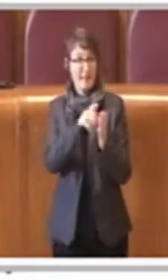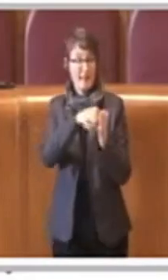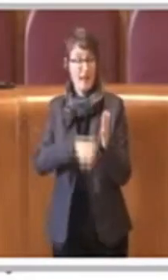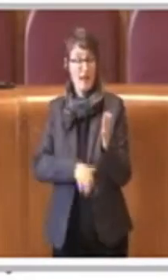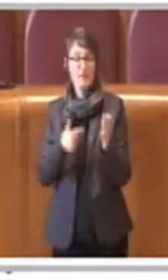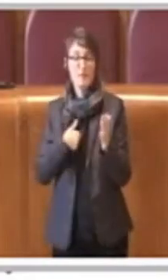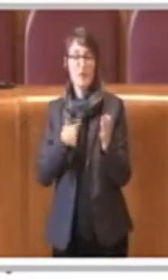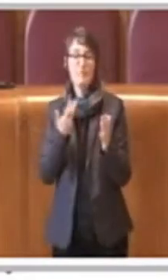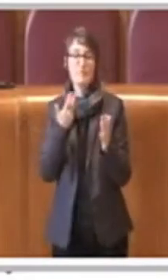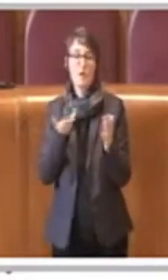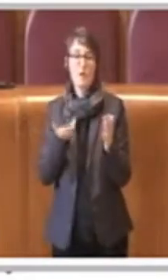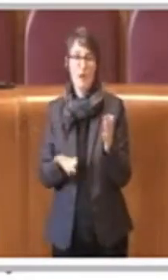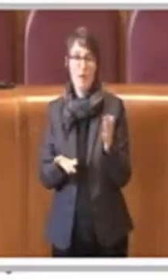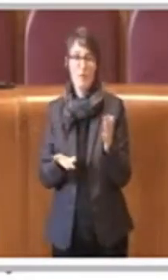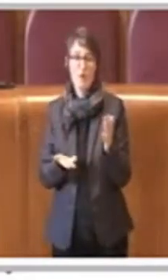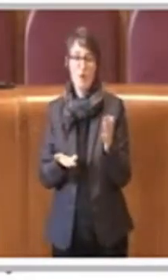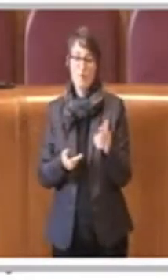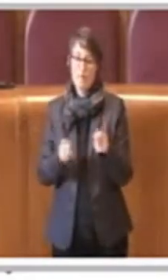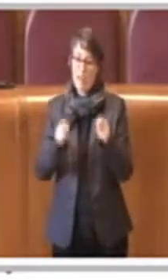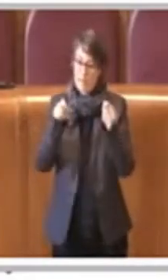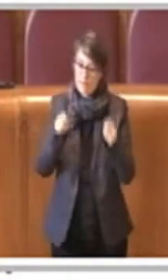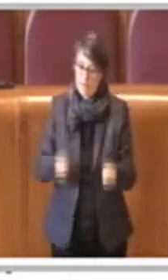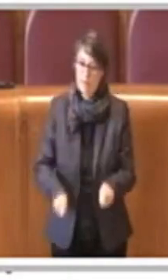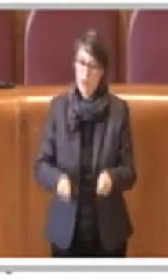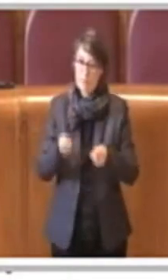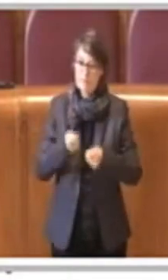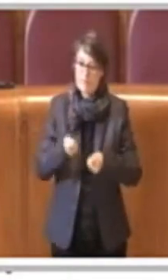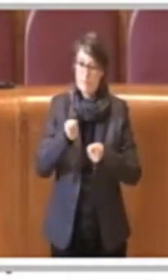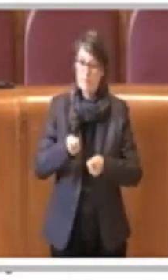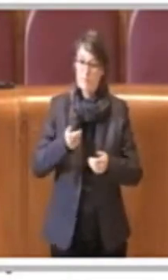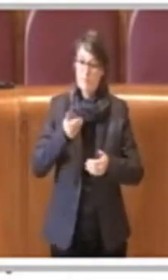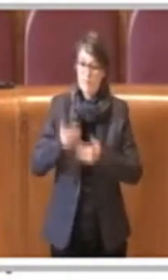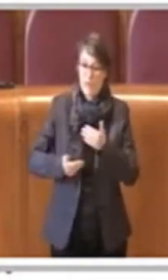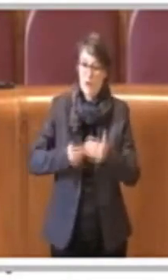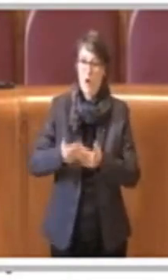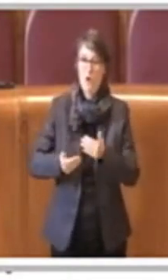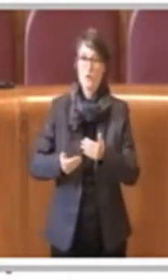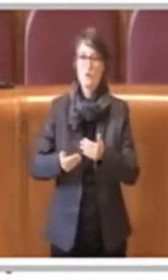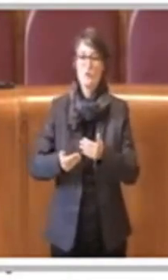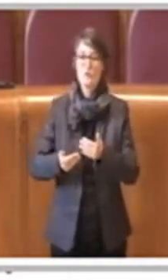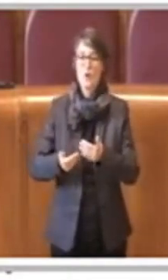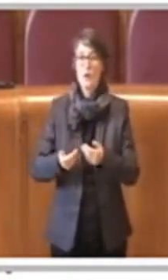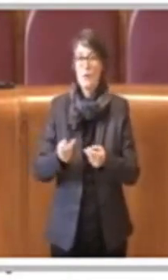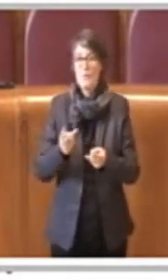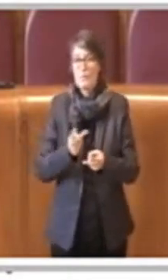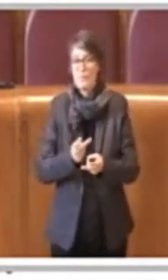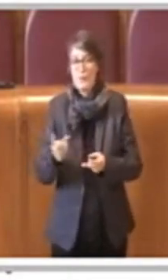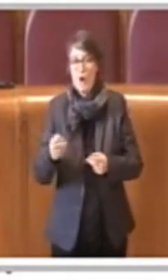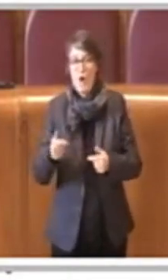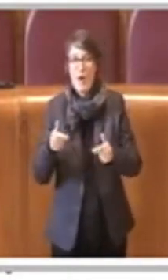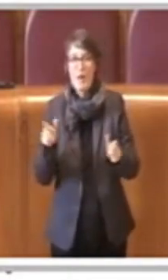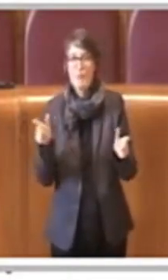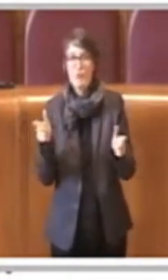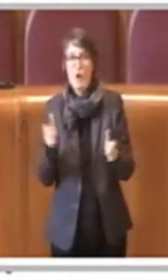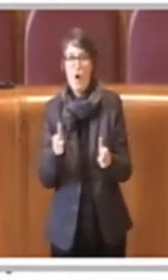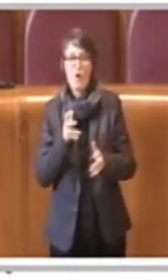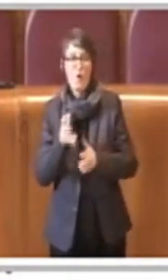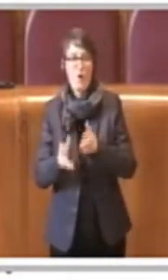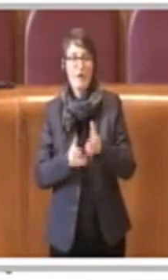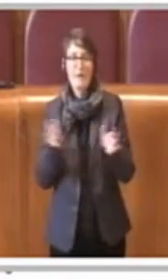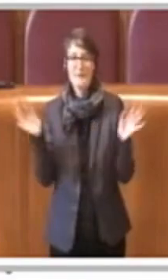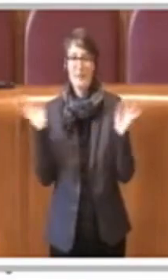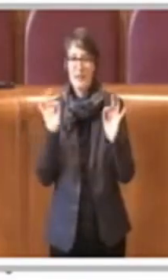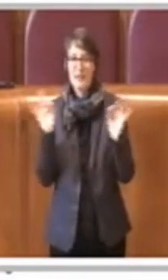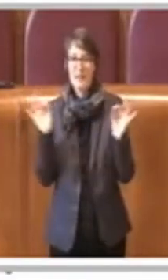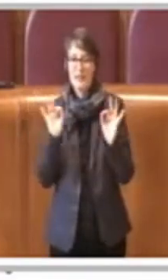che in qualche modo tenti di fermare anche la crisi climatica che in questo momento è in atto, perché ovviamente